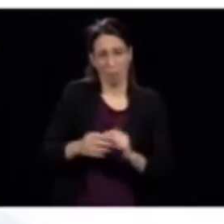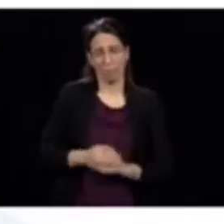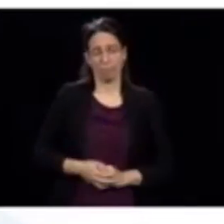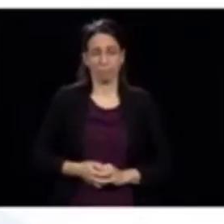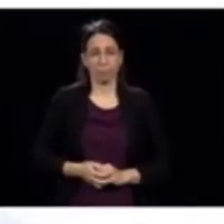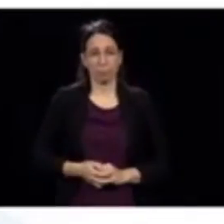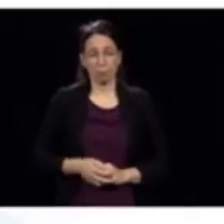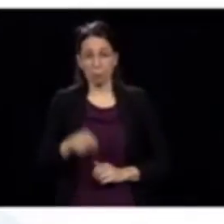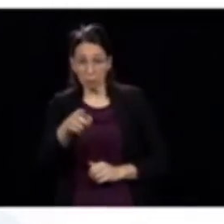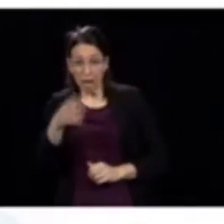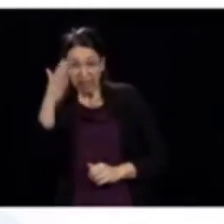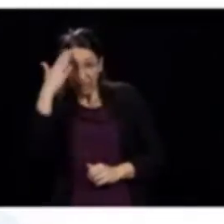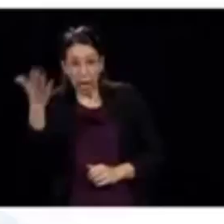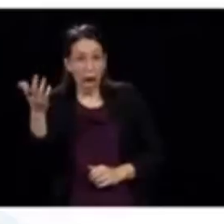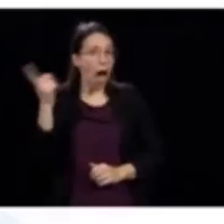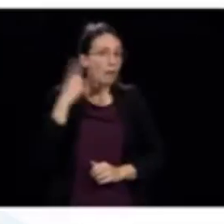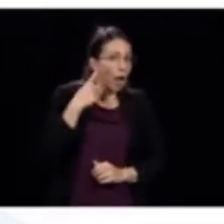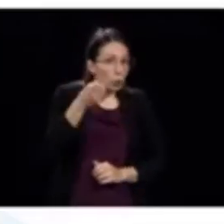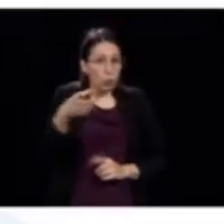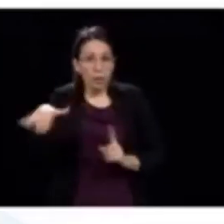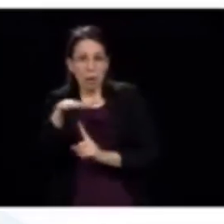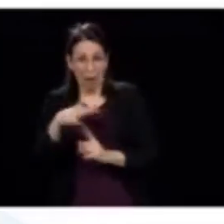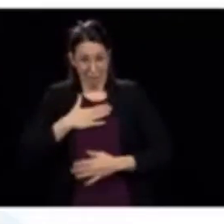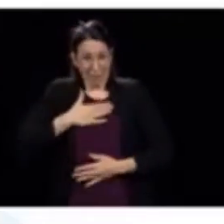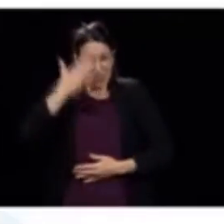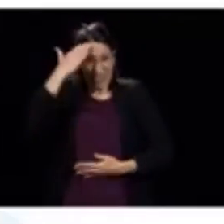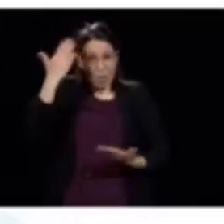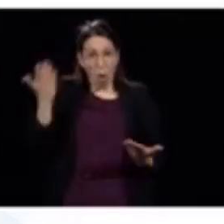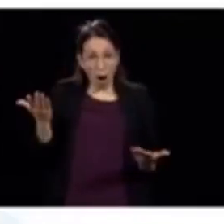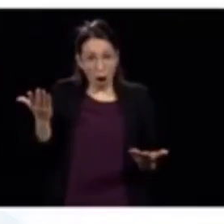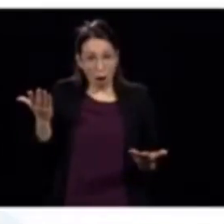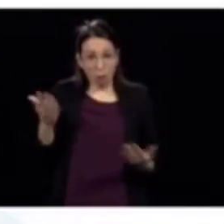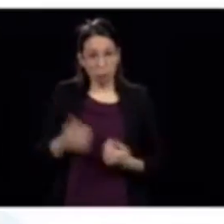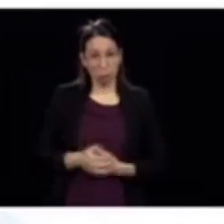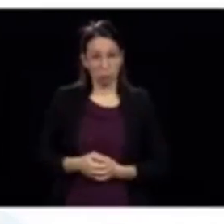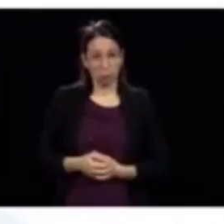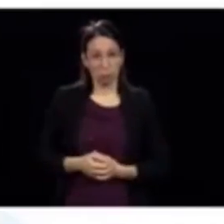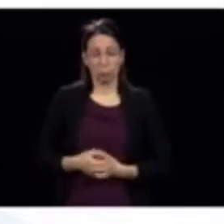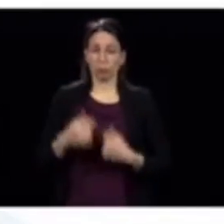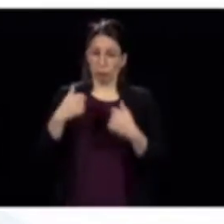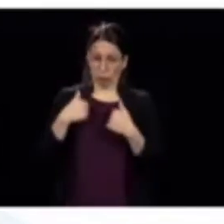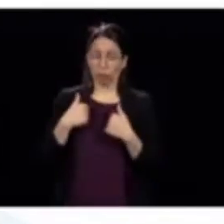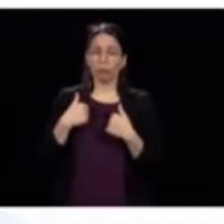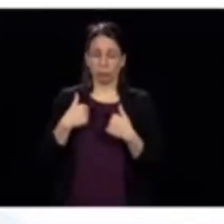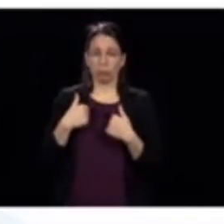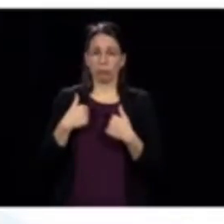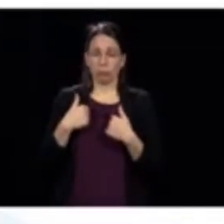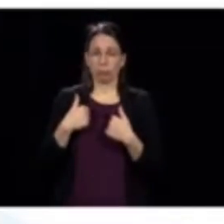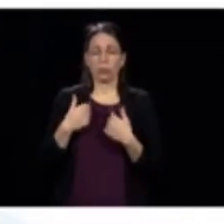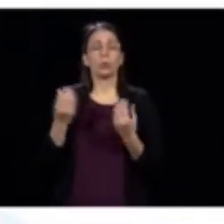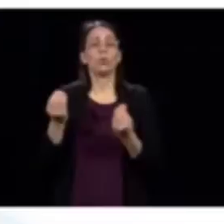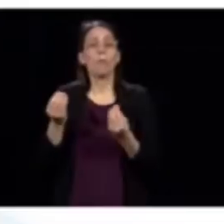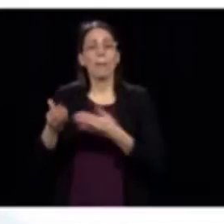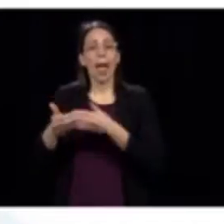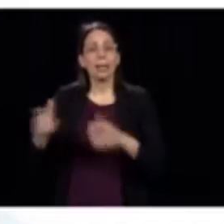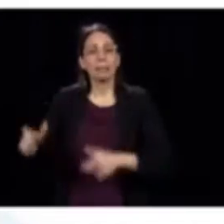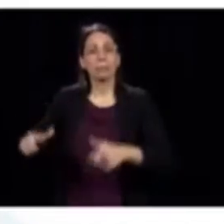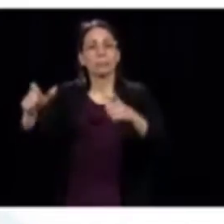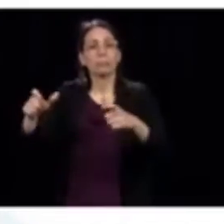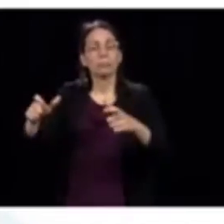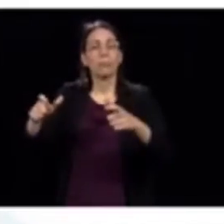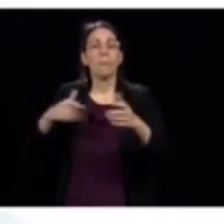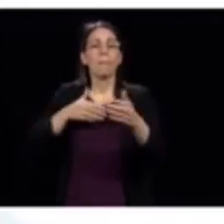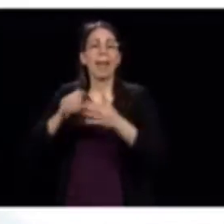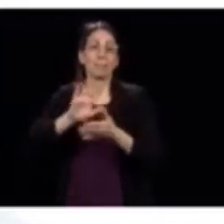si vous avez des situations dont vous avez connaissance, on aimerait le savoir. Moi,'ai fait, d'ailleurs, dans un établissement